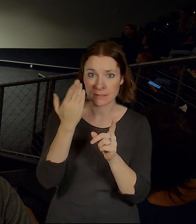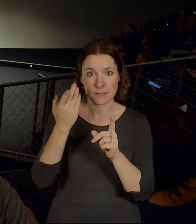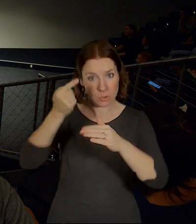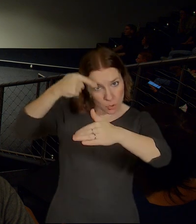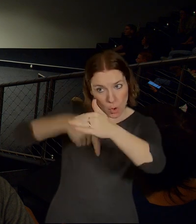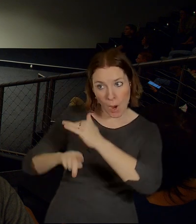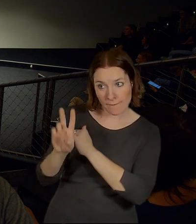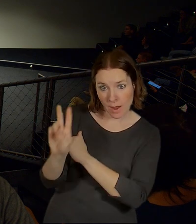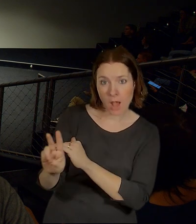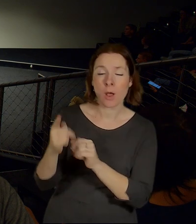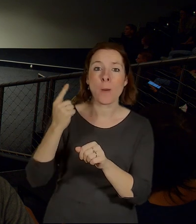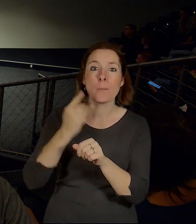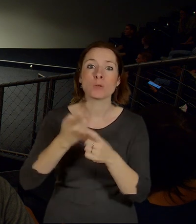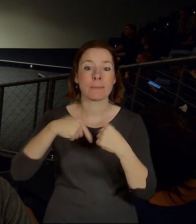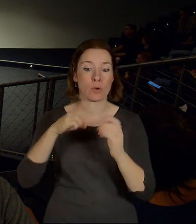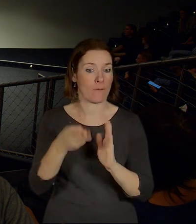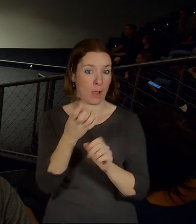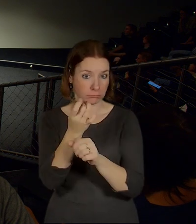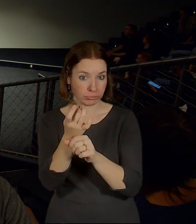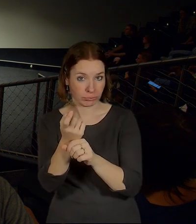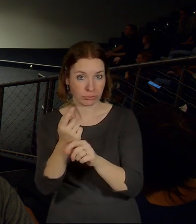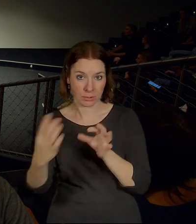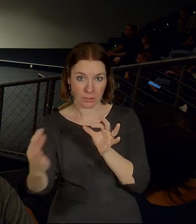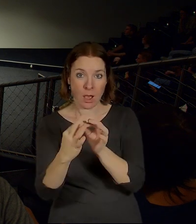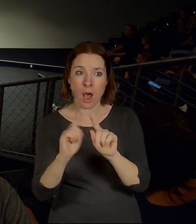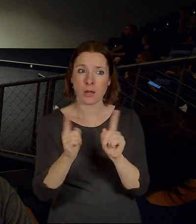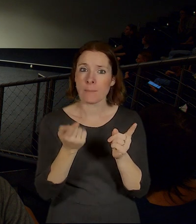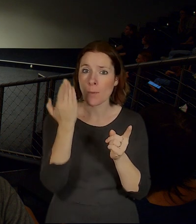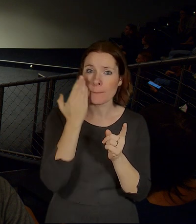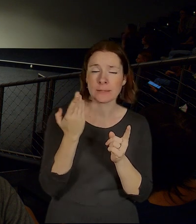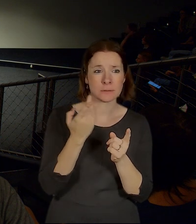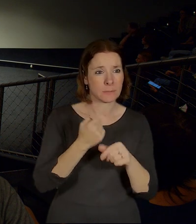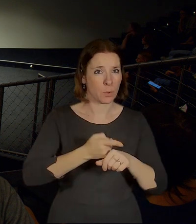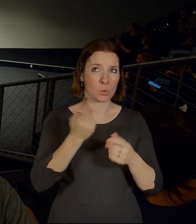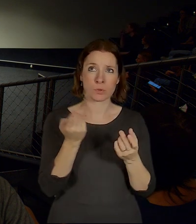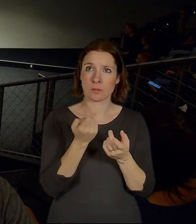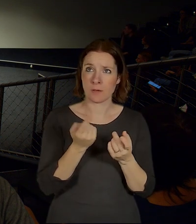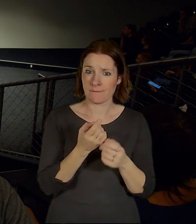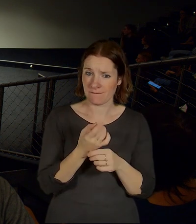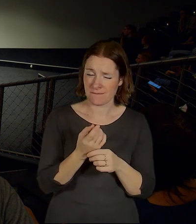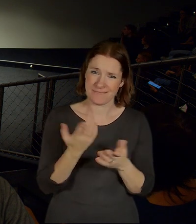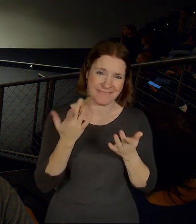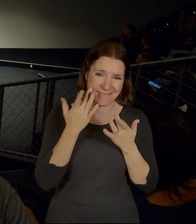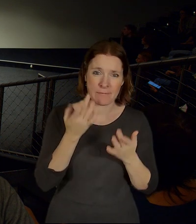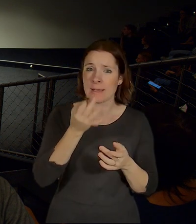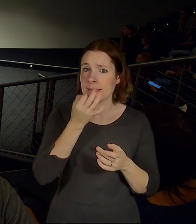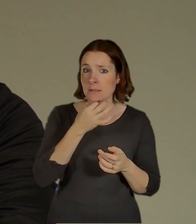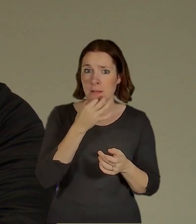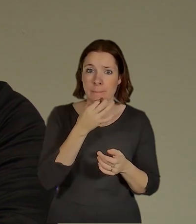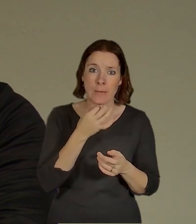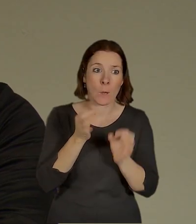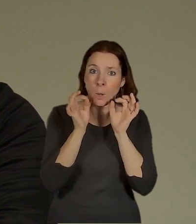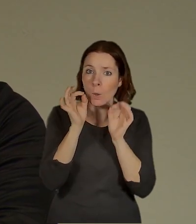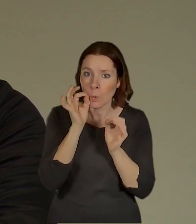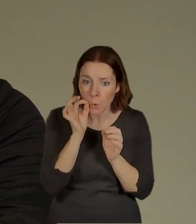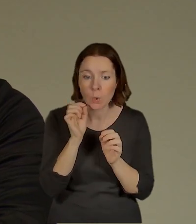pro SBAN, anebo je myšlený i pro rychlovlaky. Každopádně, když nebude stačit naklesat tunel, což